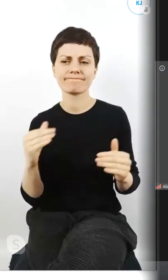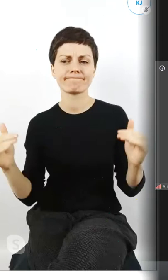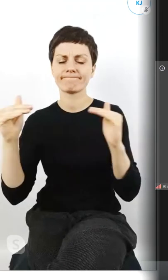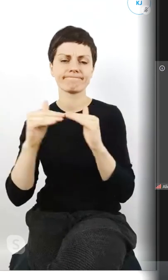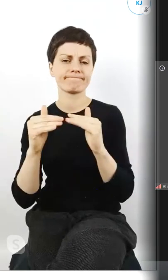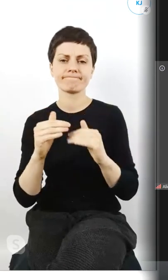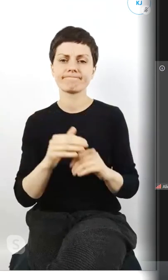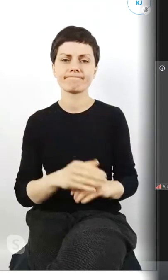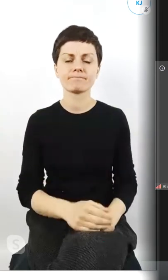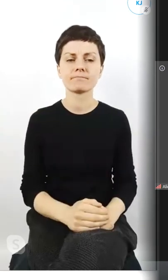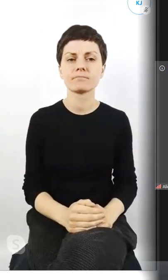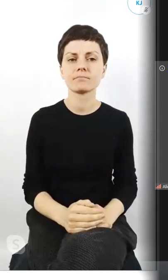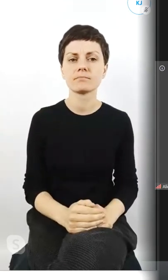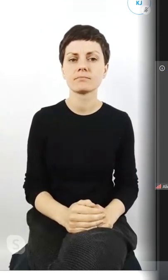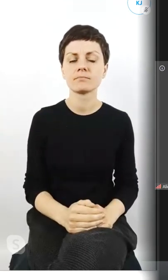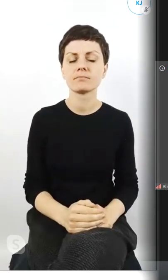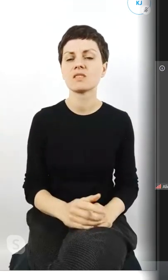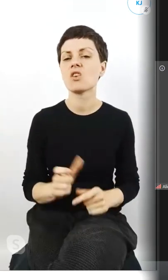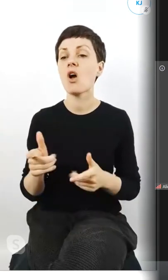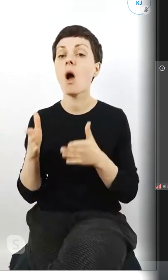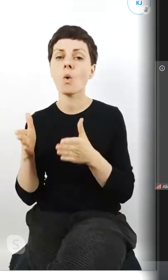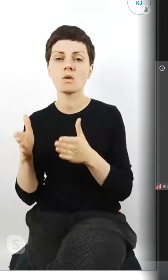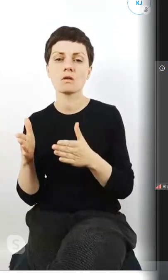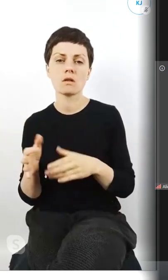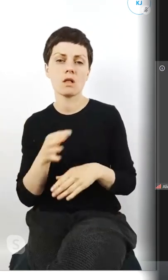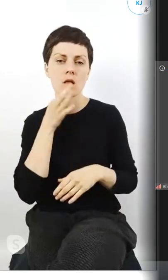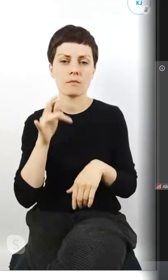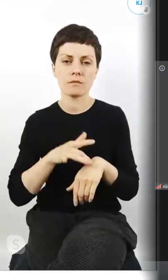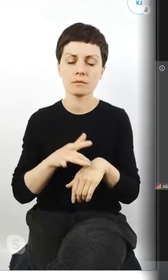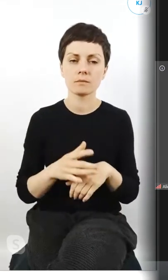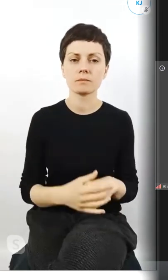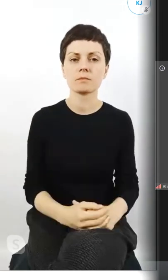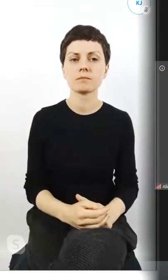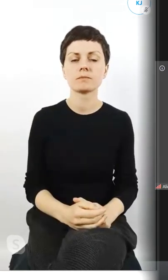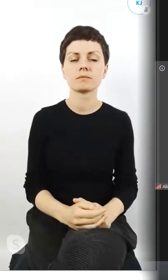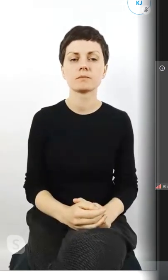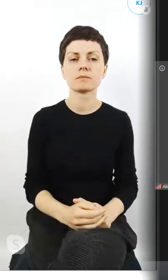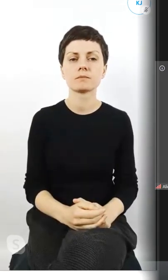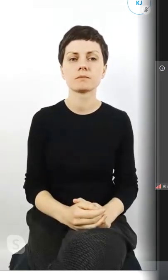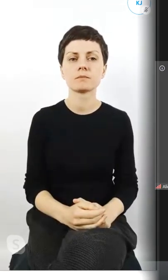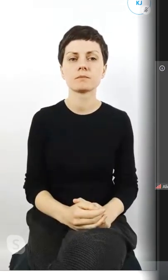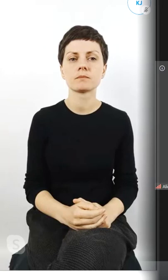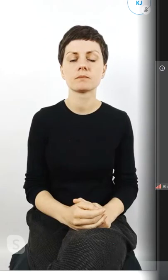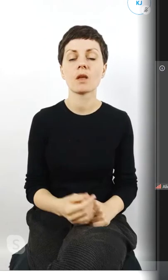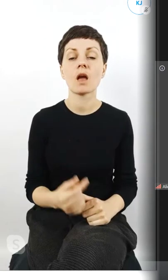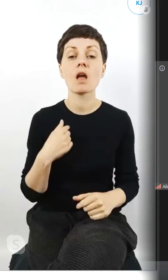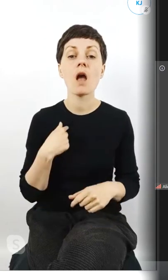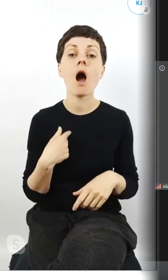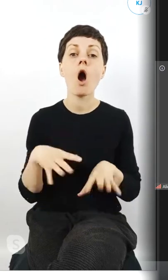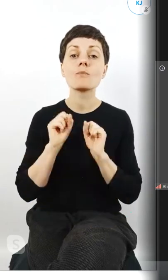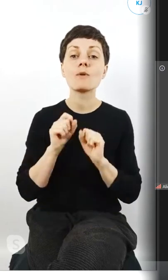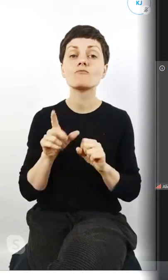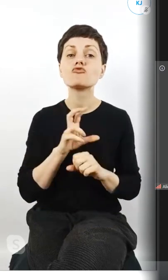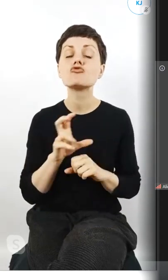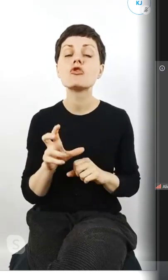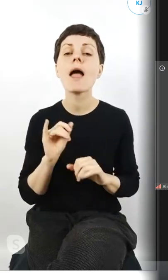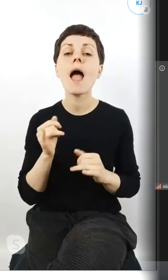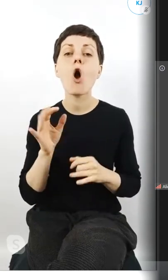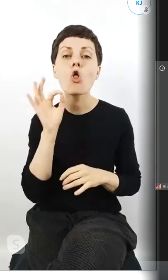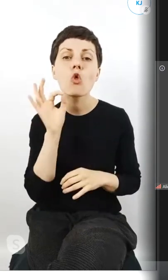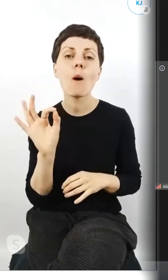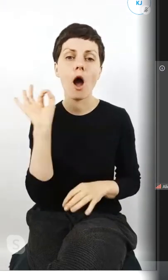na ulicę, a otwieram ten czas jako dobrą